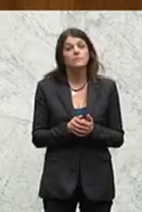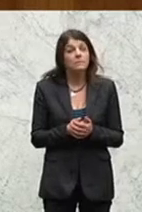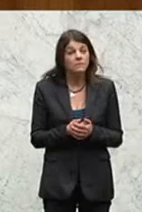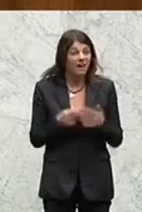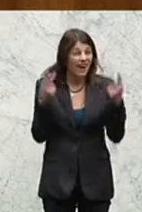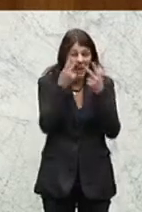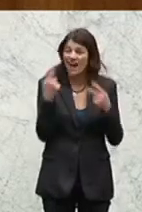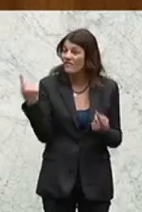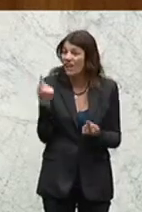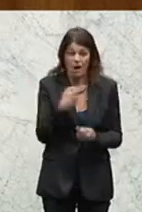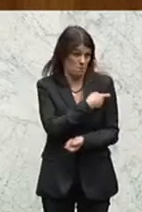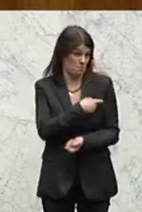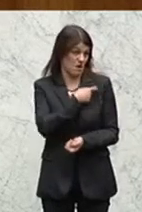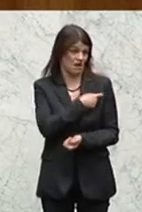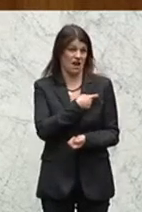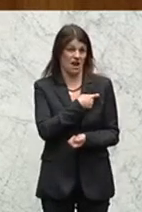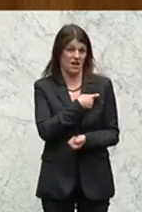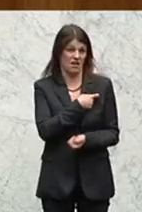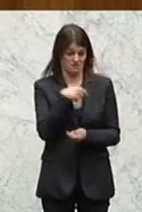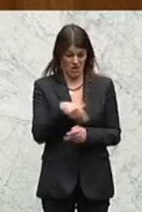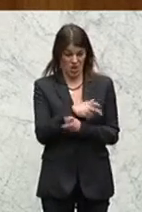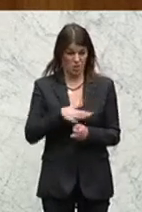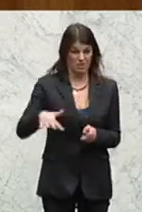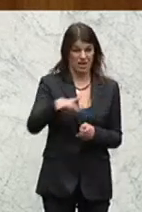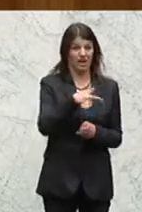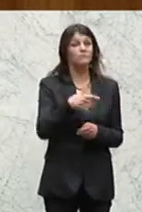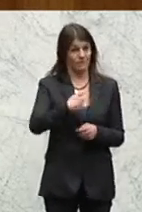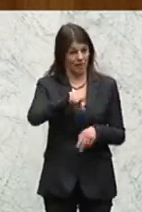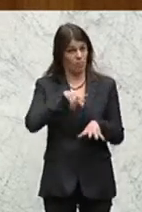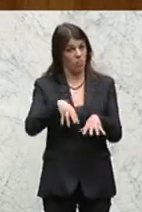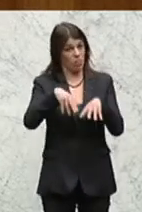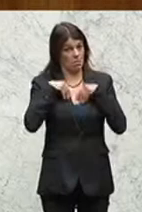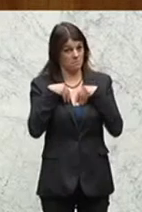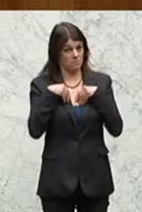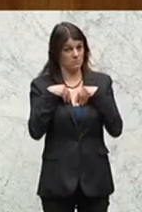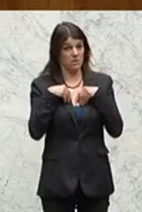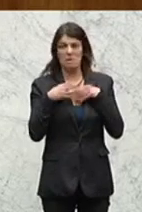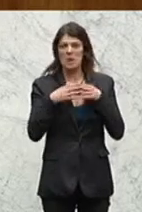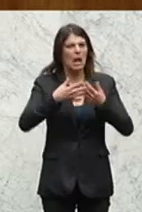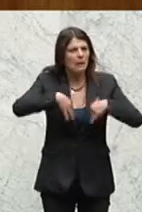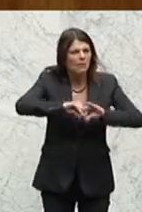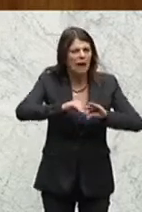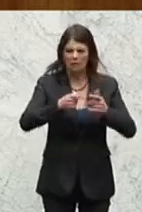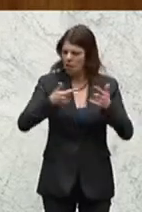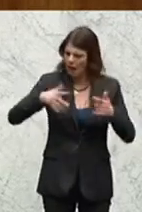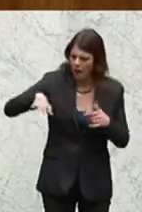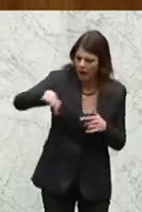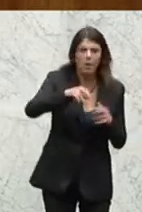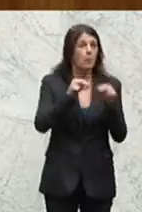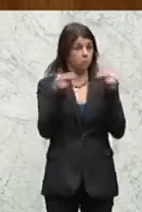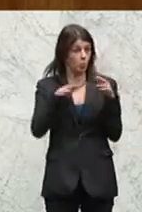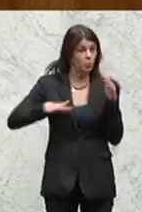Egal welche Partei in diesem Land eine Verantwortung übernimmt, ob das auf Gemeindeebene, Landesebene oder